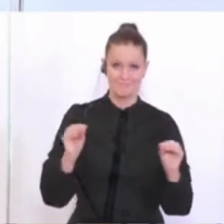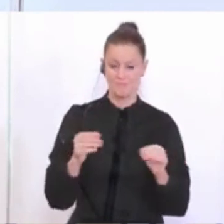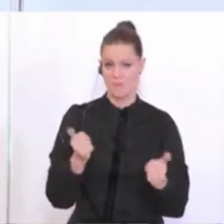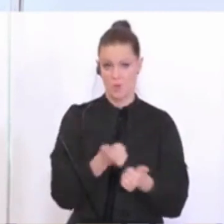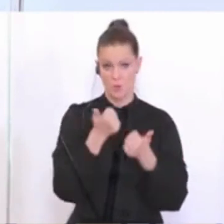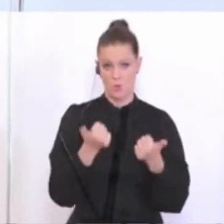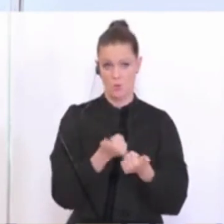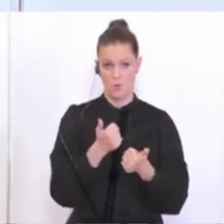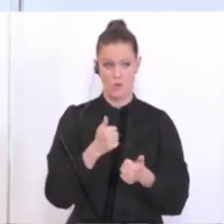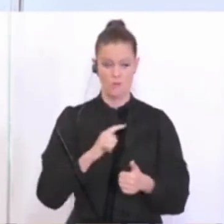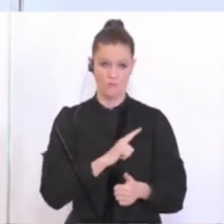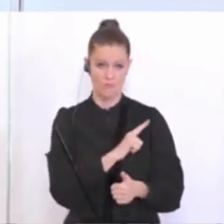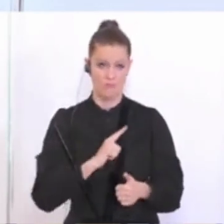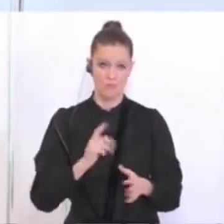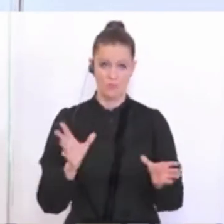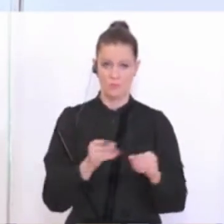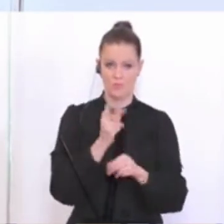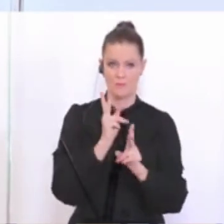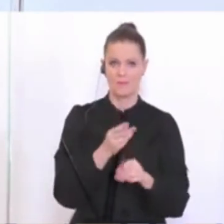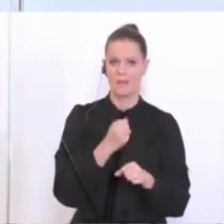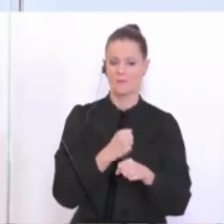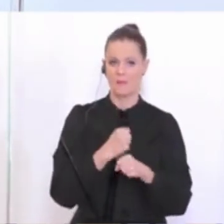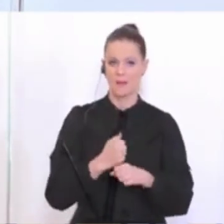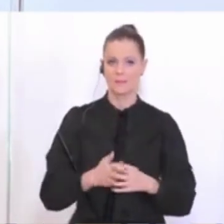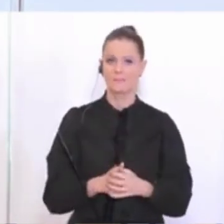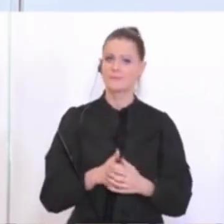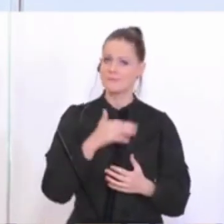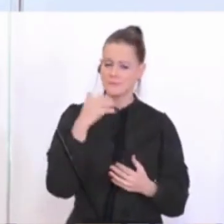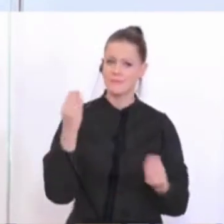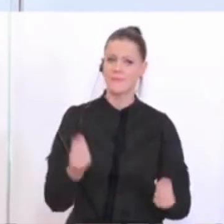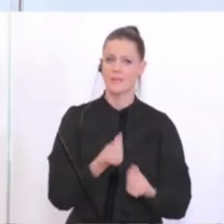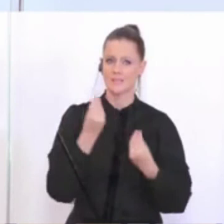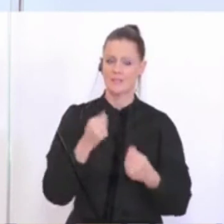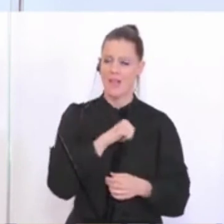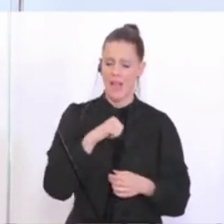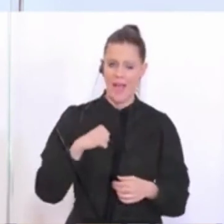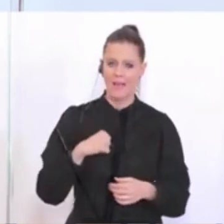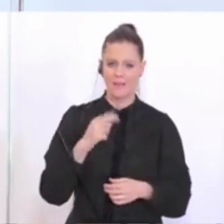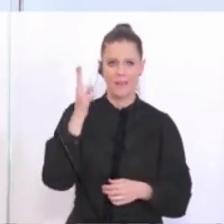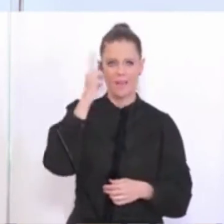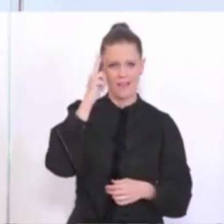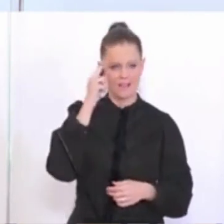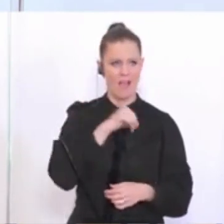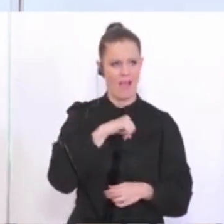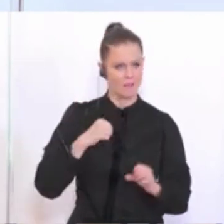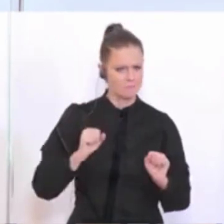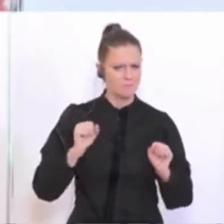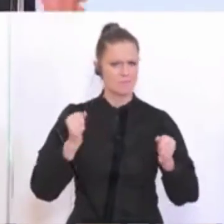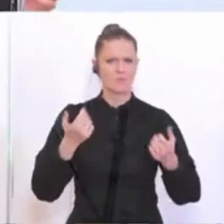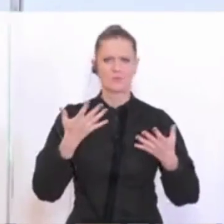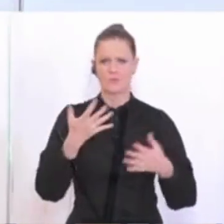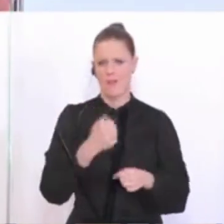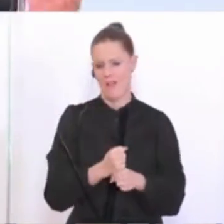toll, dass wir das mit dem Innenminister da gemeinsam machen können, vieles auch sozusagen aus eigener Erkenntnis und aus eigenem Antrieb so halten zu müssen,